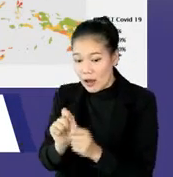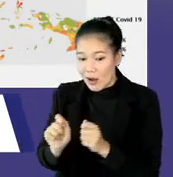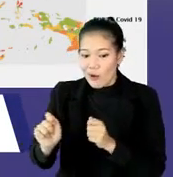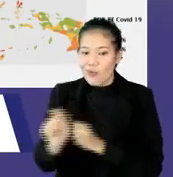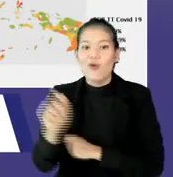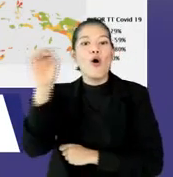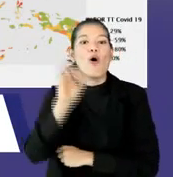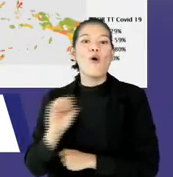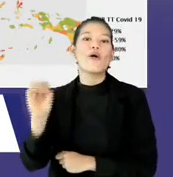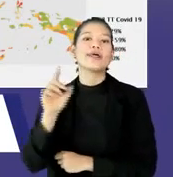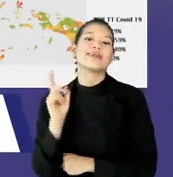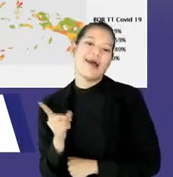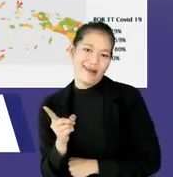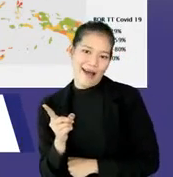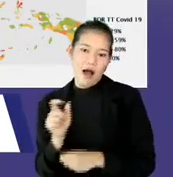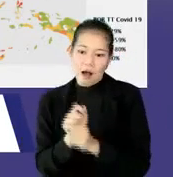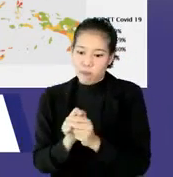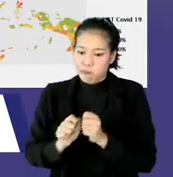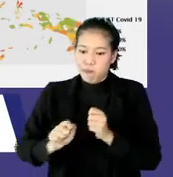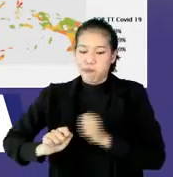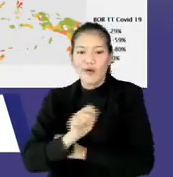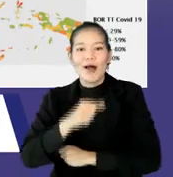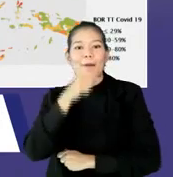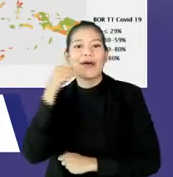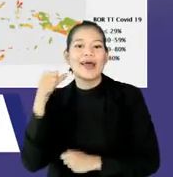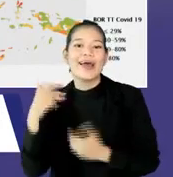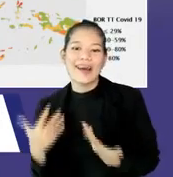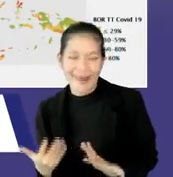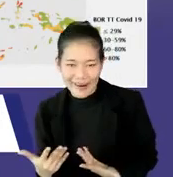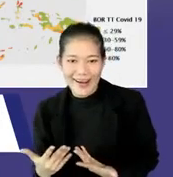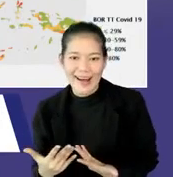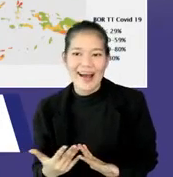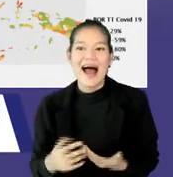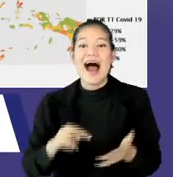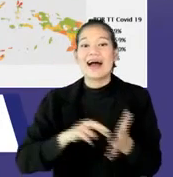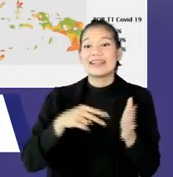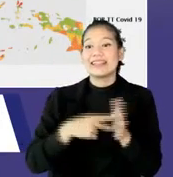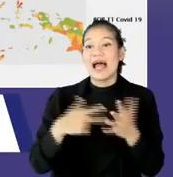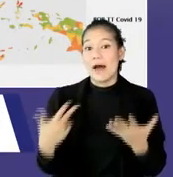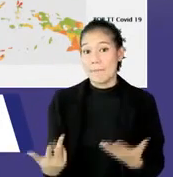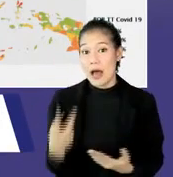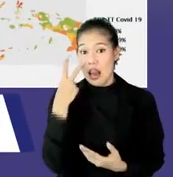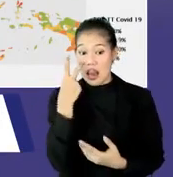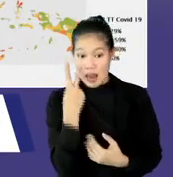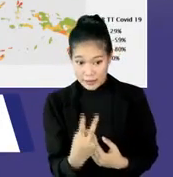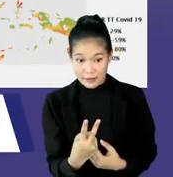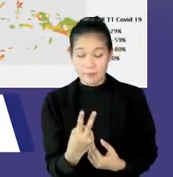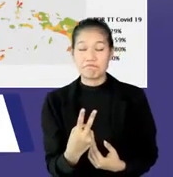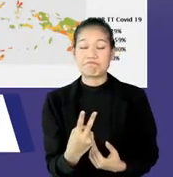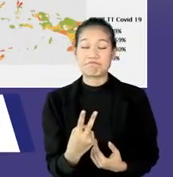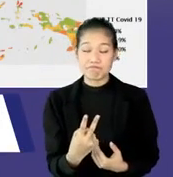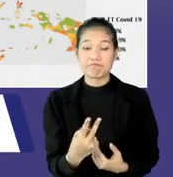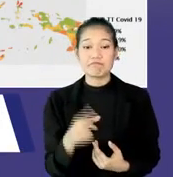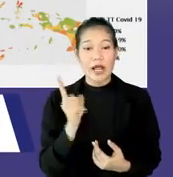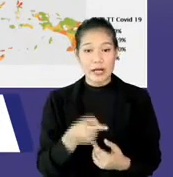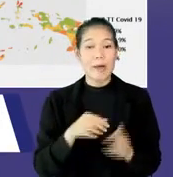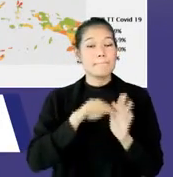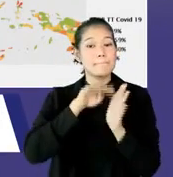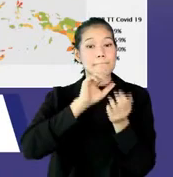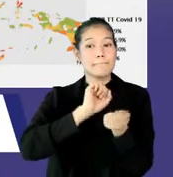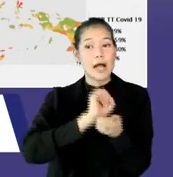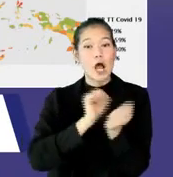oranye, ada juga yang berubah jadi merah. Jadi catatan kedua adalah, meskipun kita melihat ada benurunan